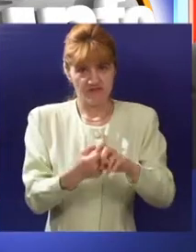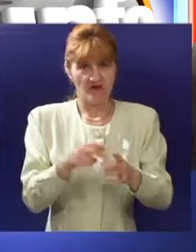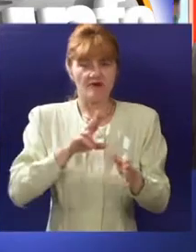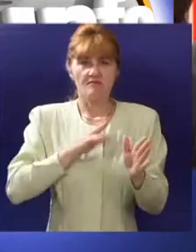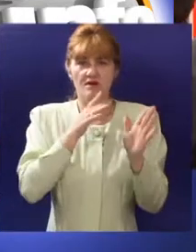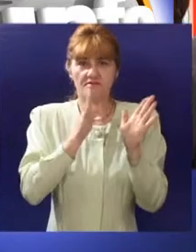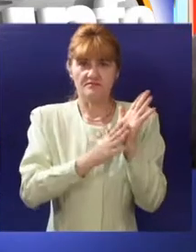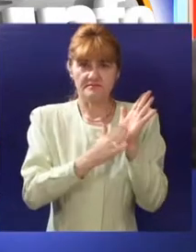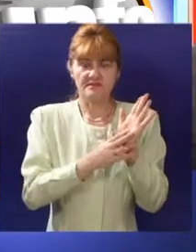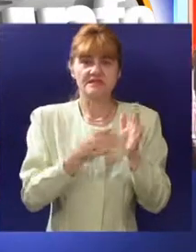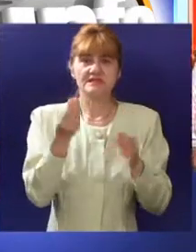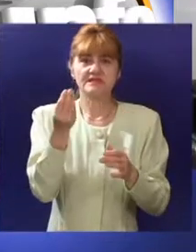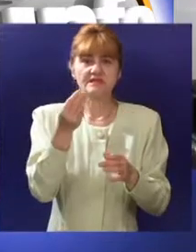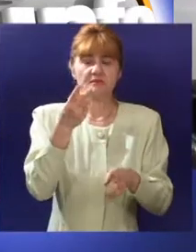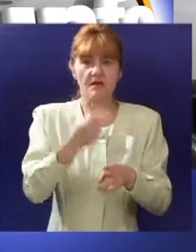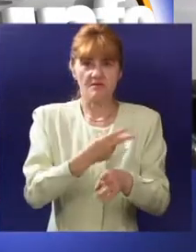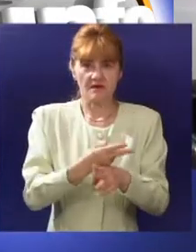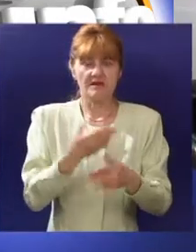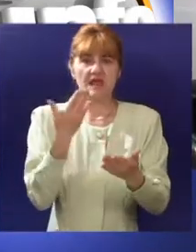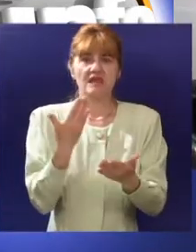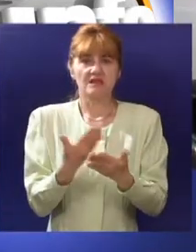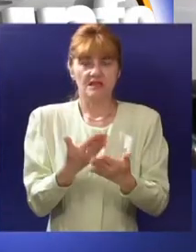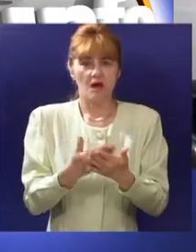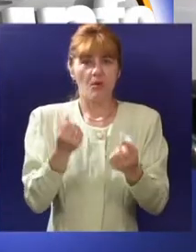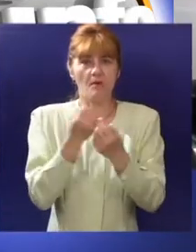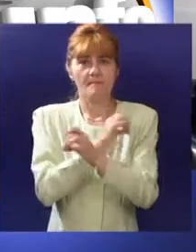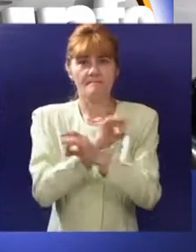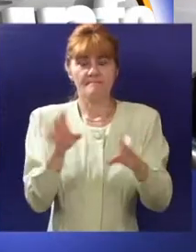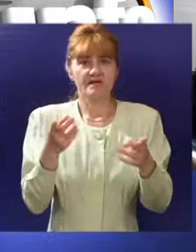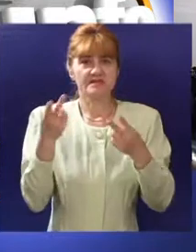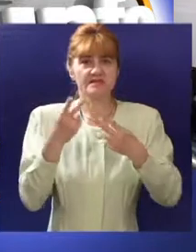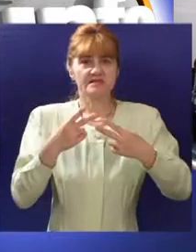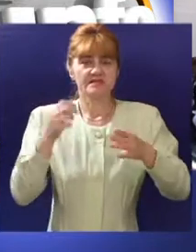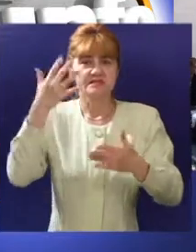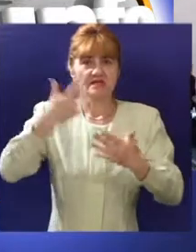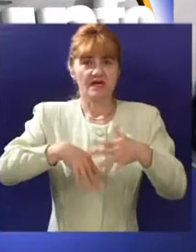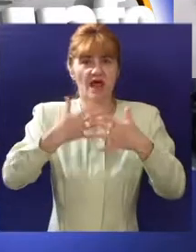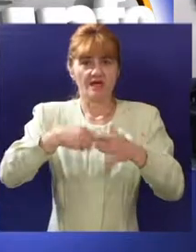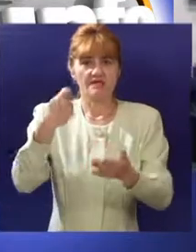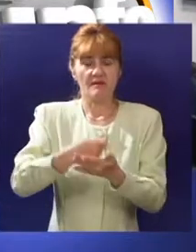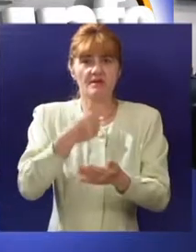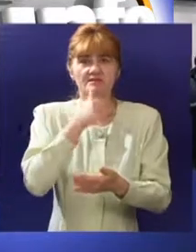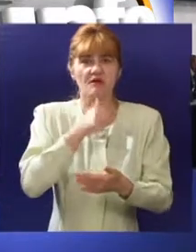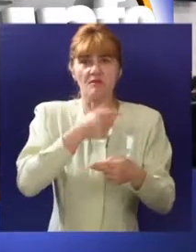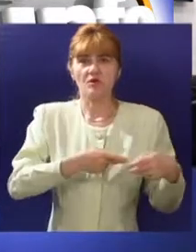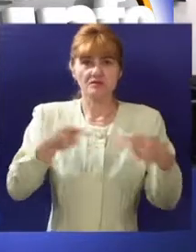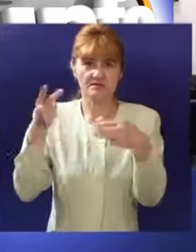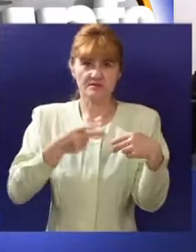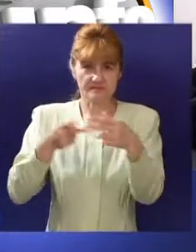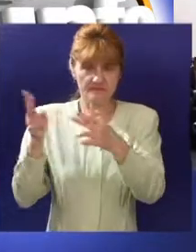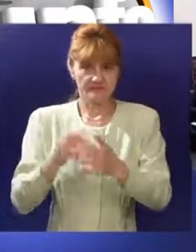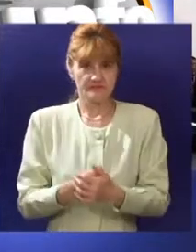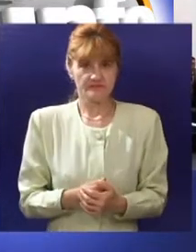sertifikat o poreklu Made in Srbija i omogućava bezcarinski izvoz u zemlje Cefte, Rusiju i Tursku, sa kojima Srbija ima